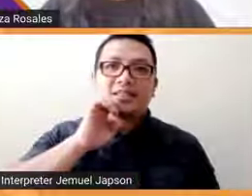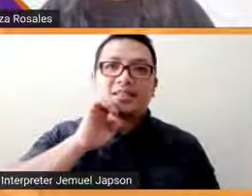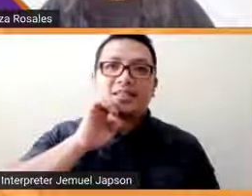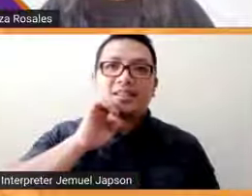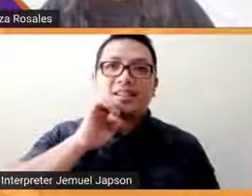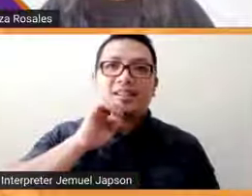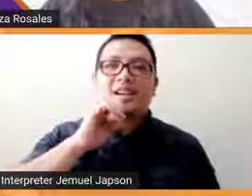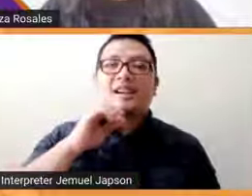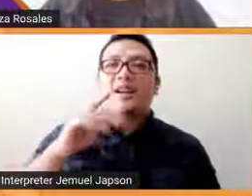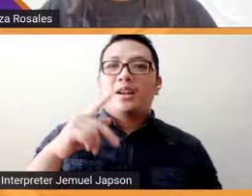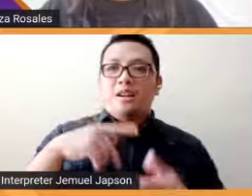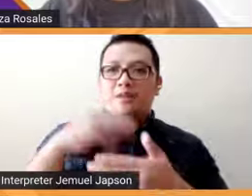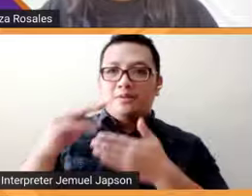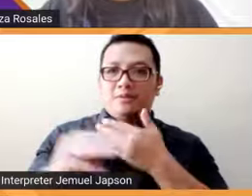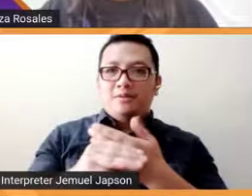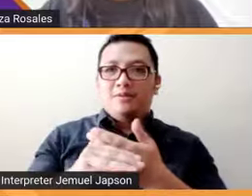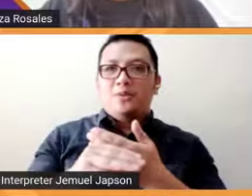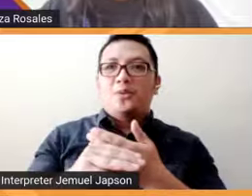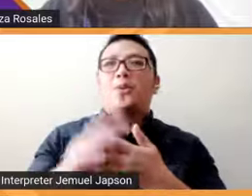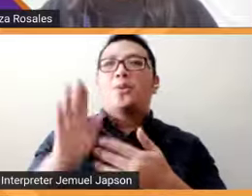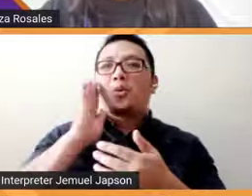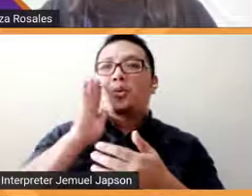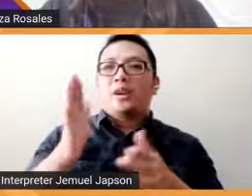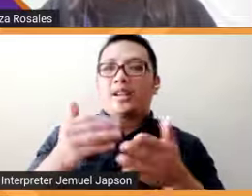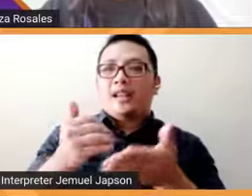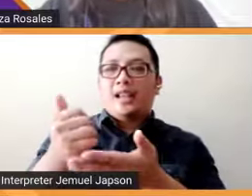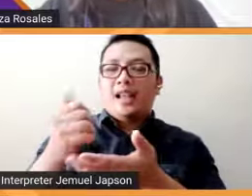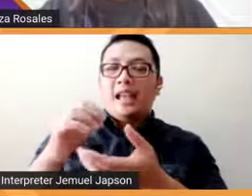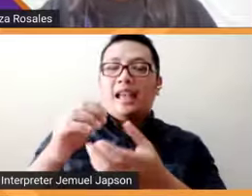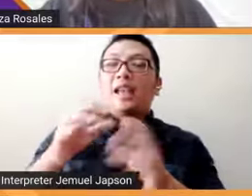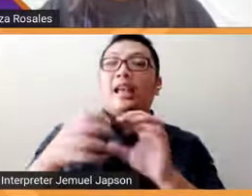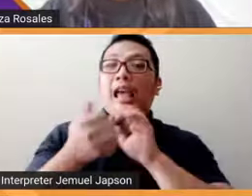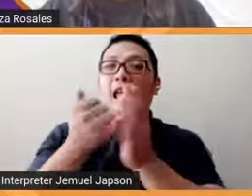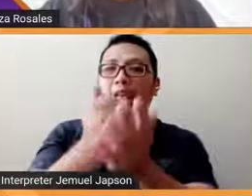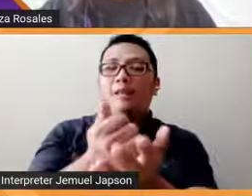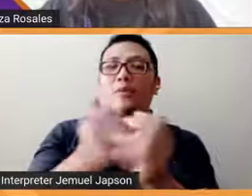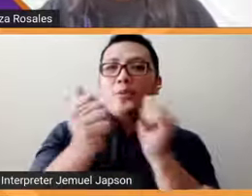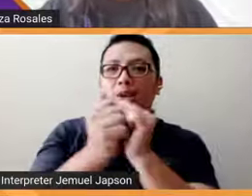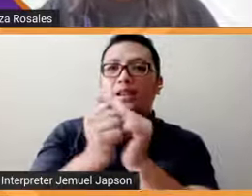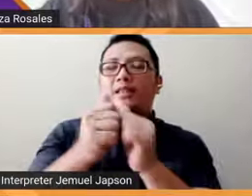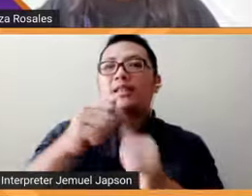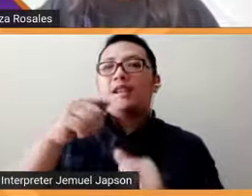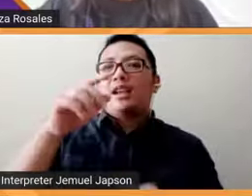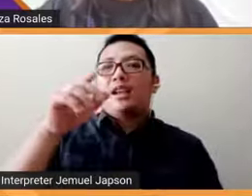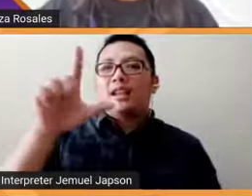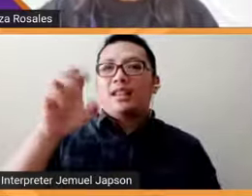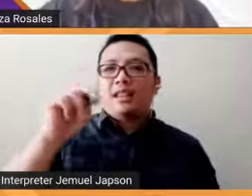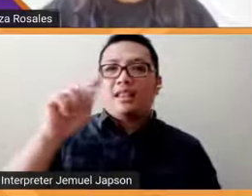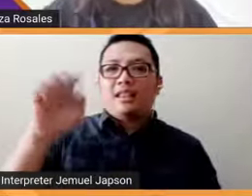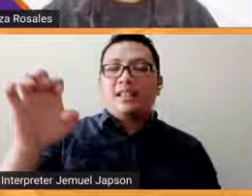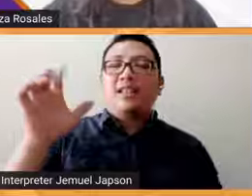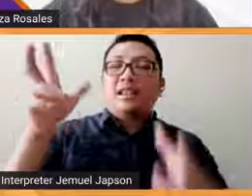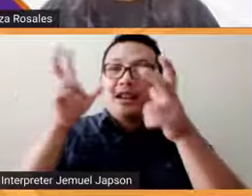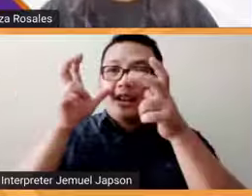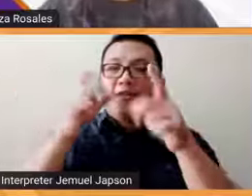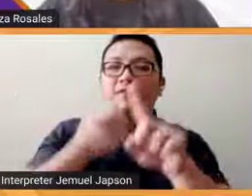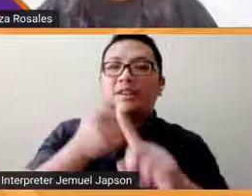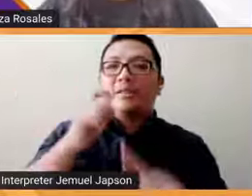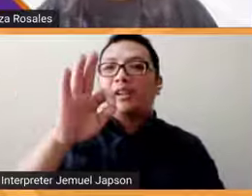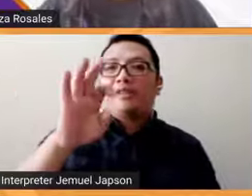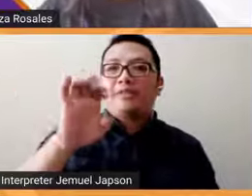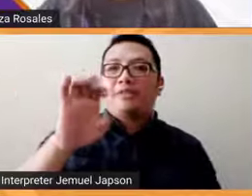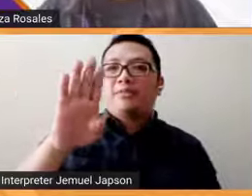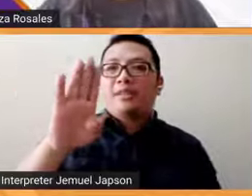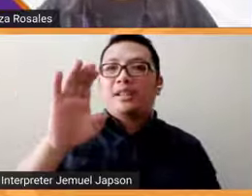programang ito ay isa sa pakipagtulangan ng lente at napapakinggan ngayon sa hintilan ng Far East Broadcasting